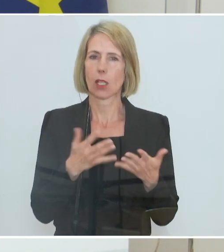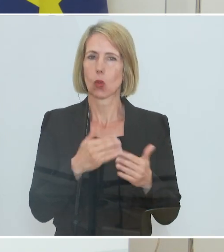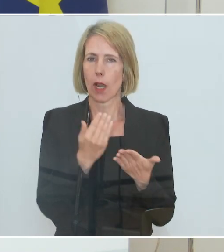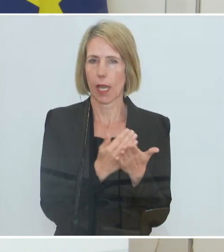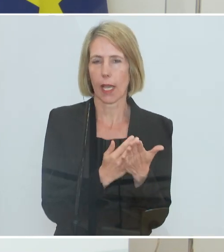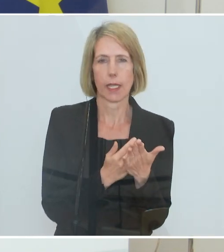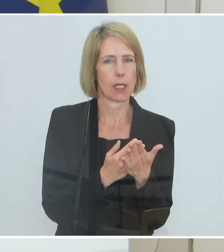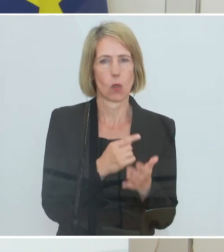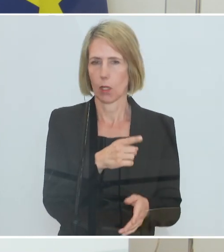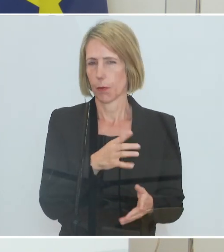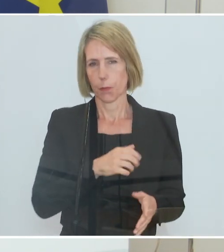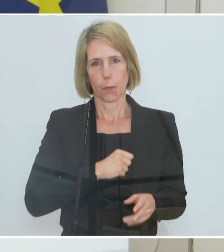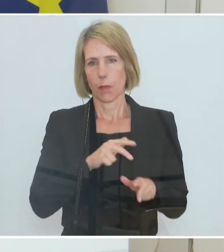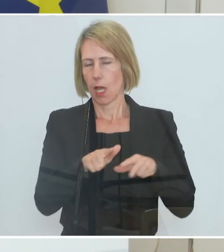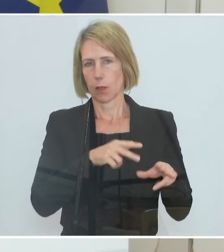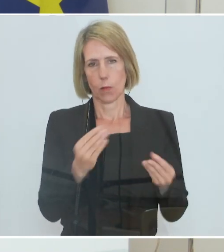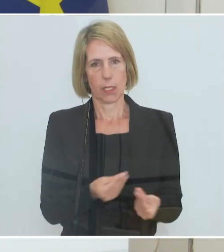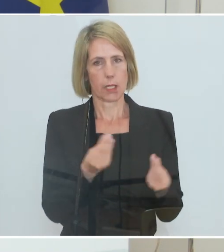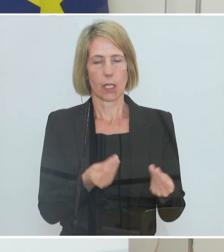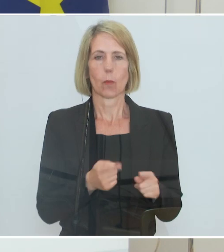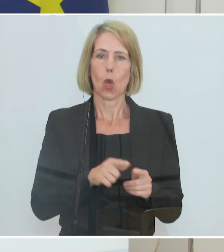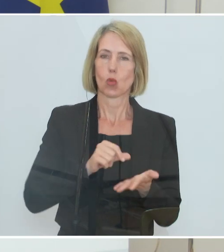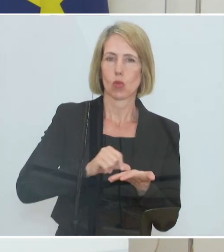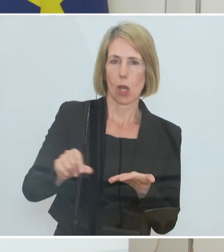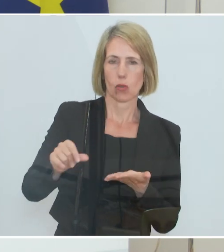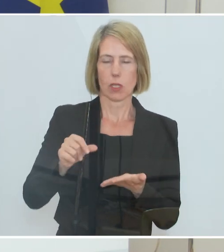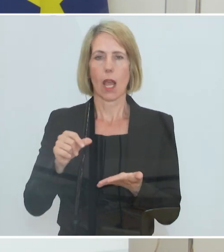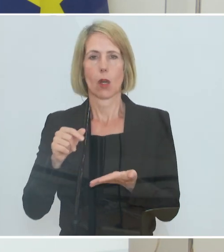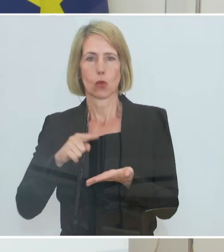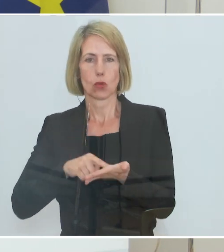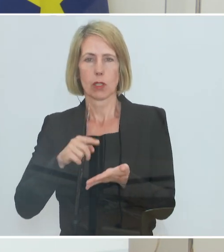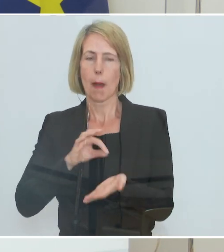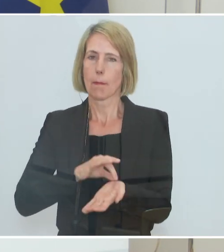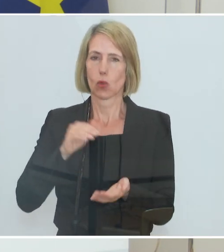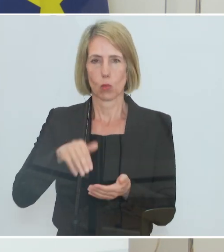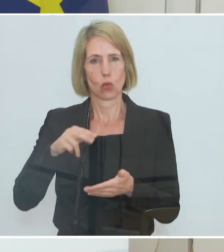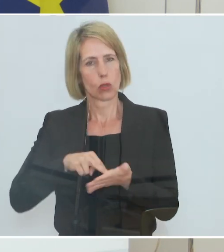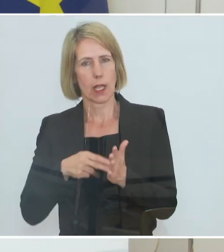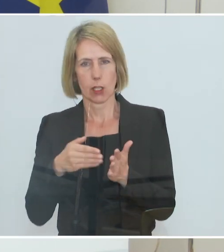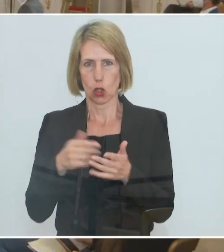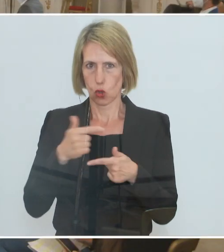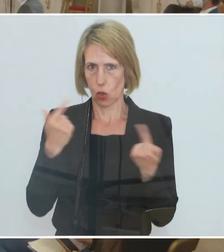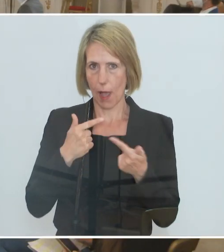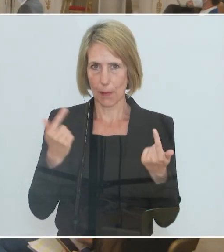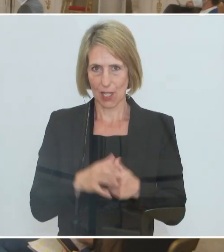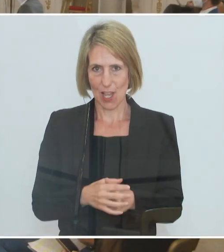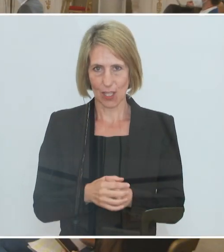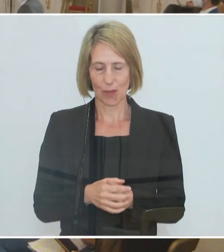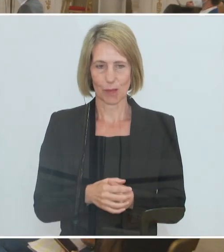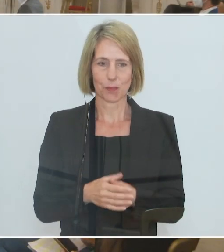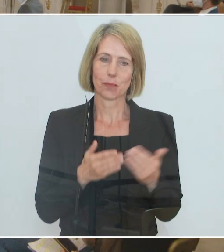administrierbar und dann geht es um die Frage der Auszahlungszeitpunkte und so weiter. Das sind technische Fragen, die noch geklärt werden in den nächsten Tagen. Ich möchte vielleicht zum